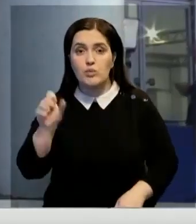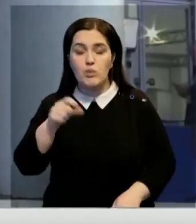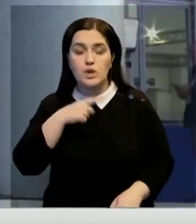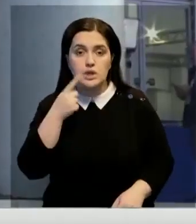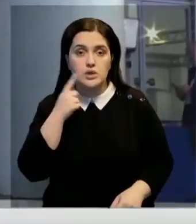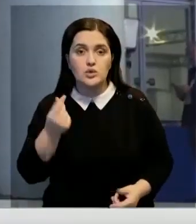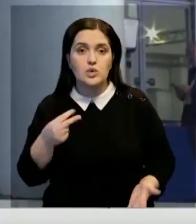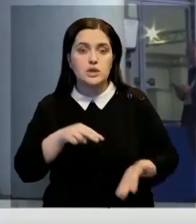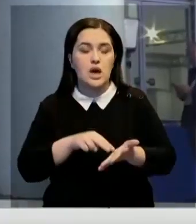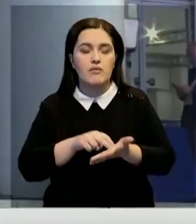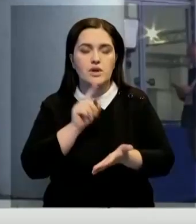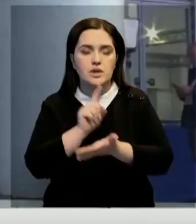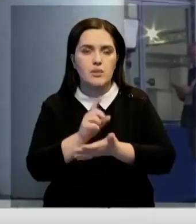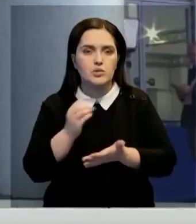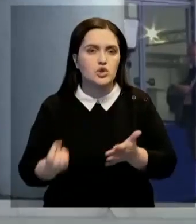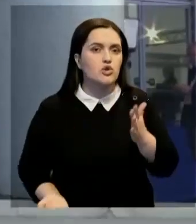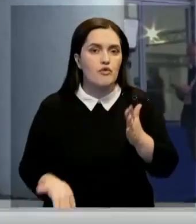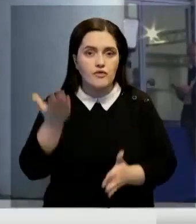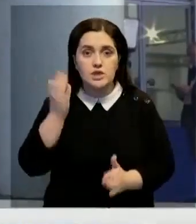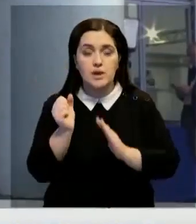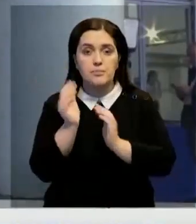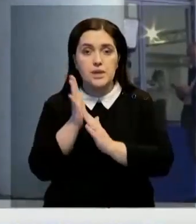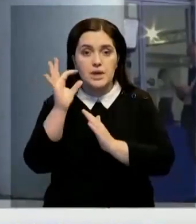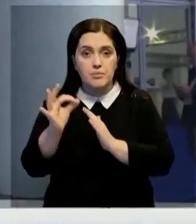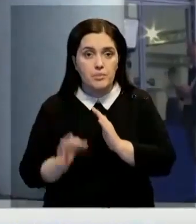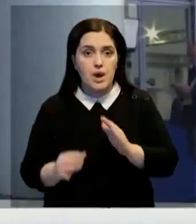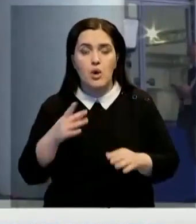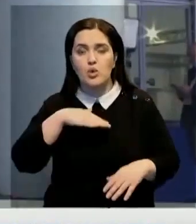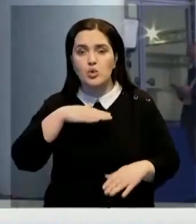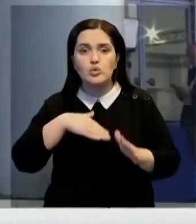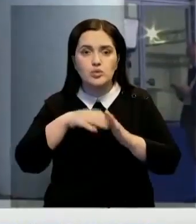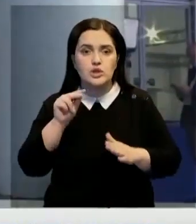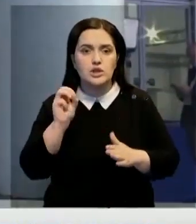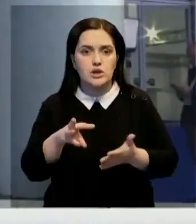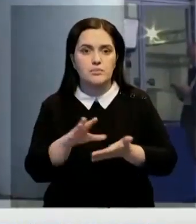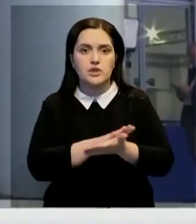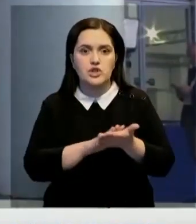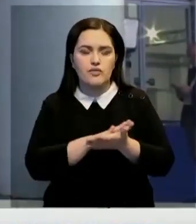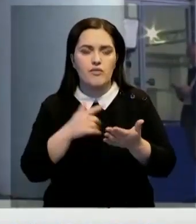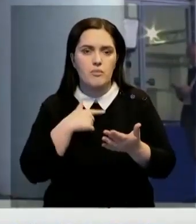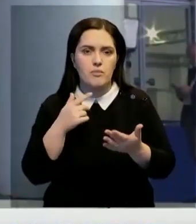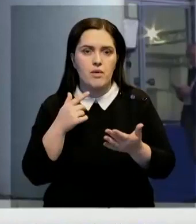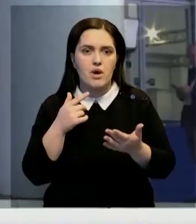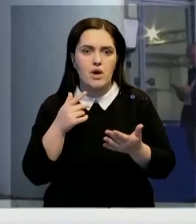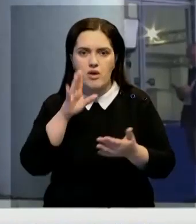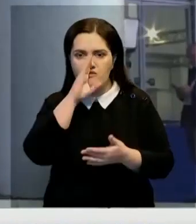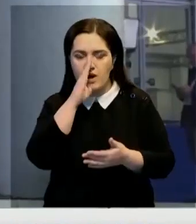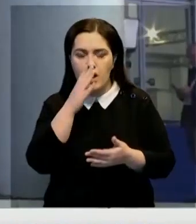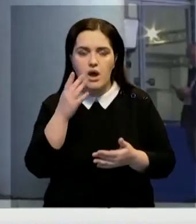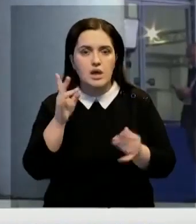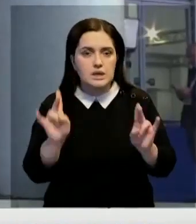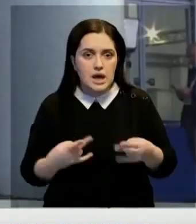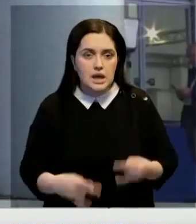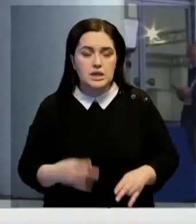что ставка должна быть еще выше. Но 15% это лучше, чем ничего. Мы не должны позволять идеальному быть врагом хорошего.